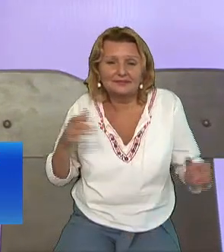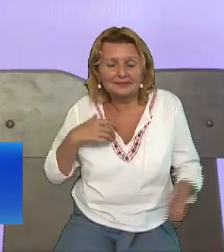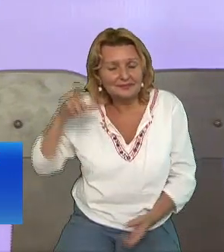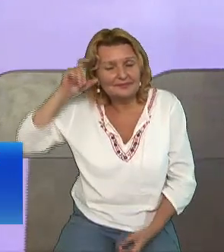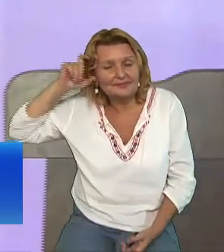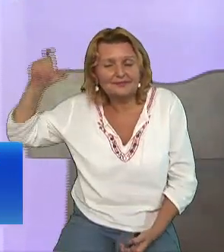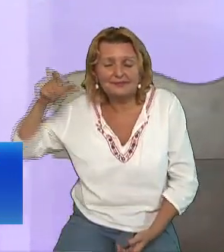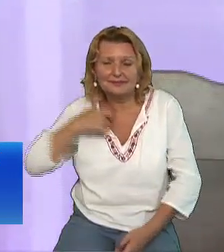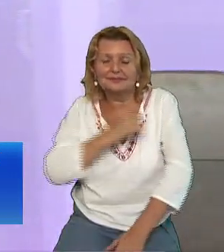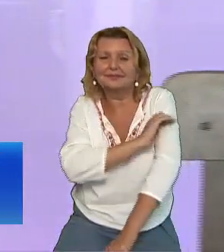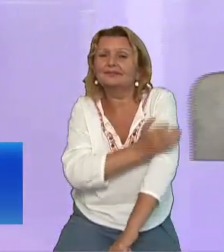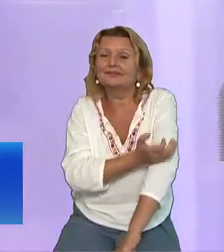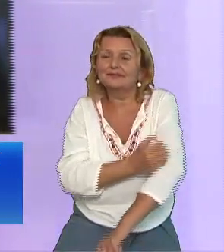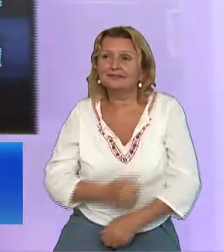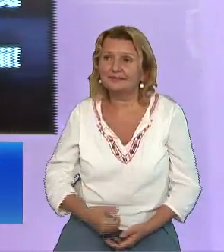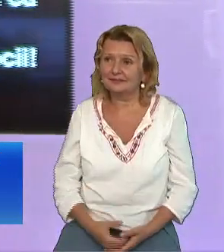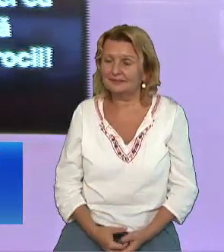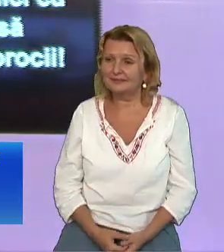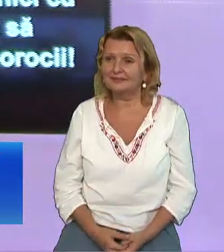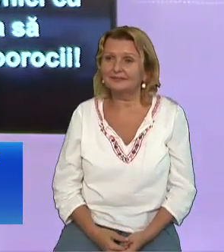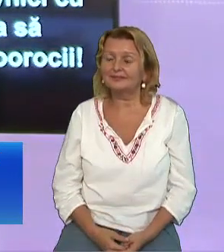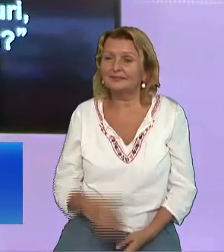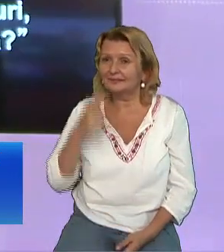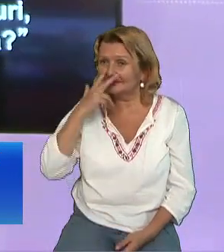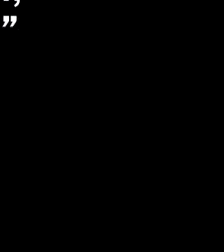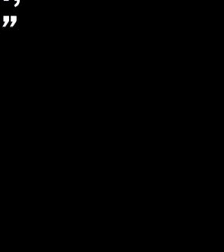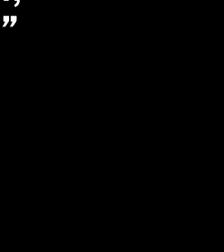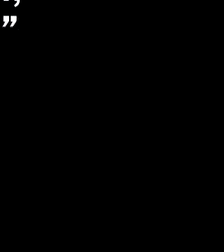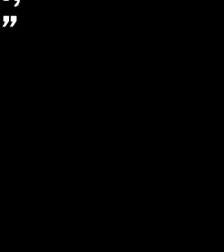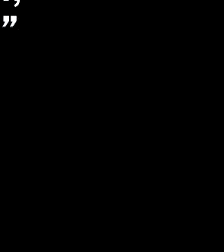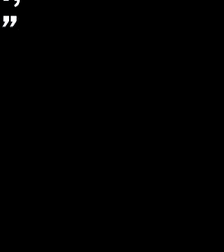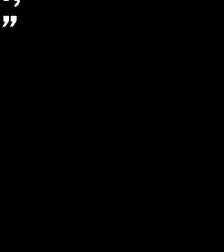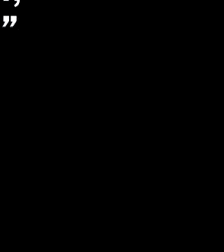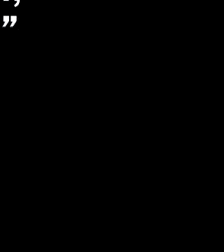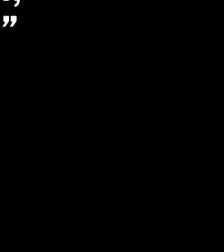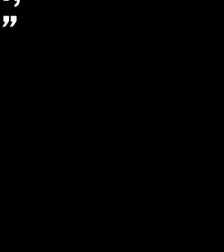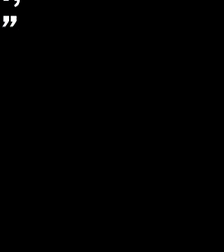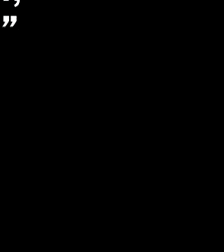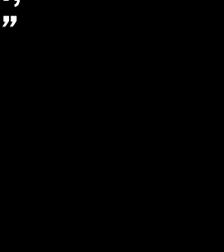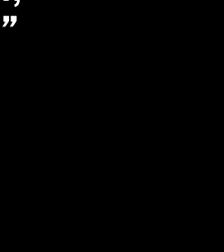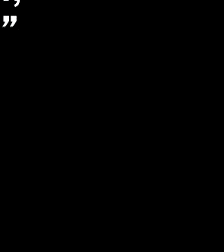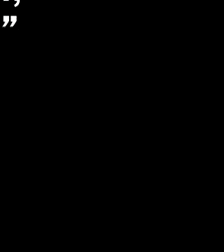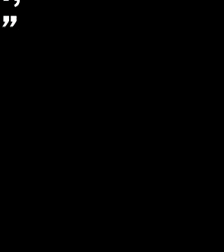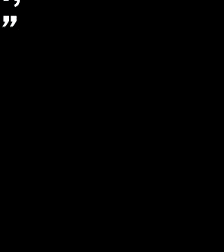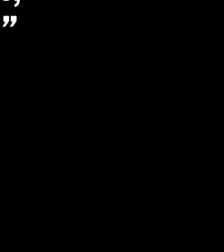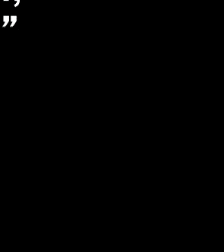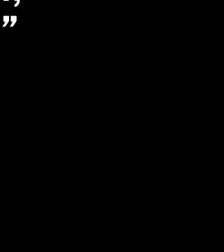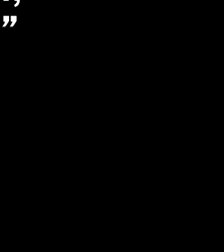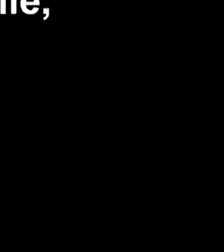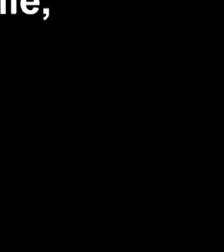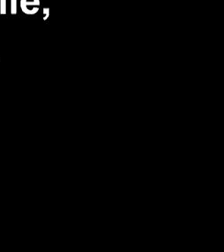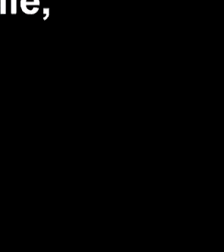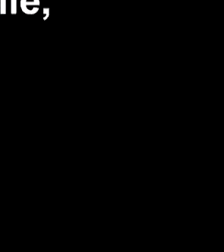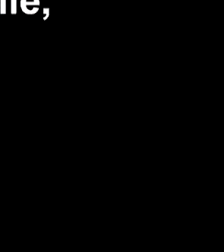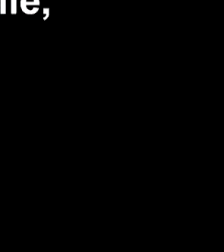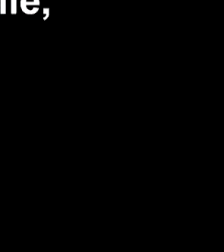Versetul 26 Nu trebuia să sufere Hristosul aceste lucruri și să intre în slava sa? Și a început de la